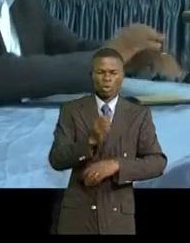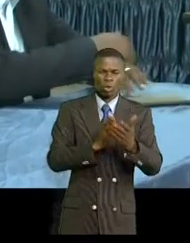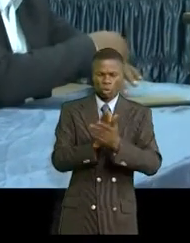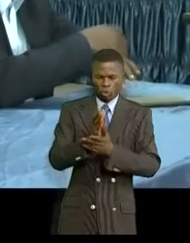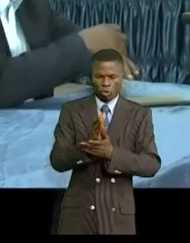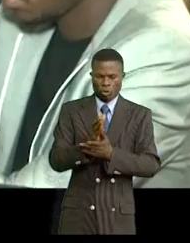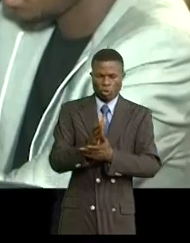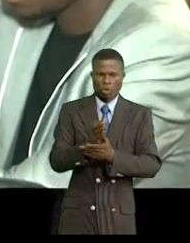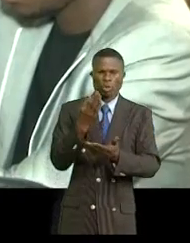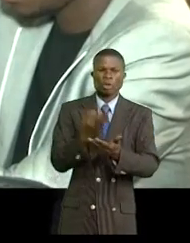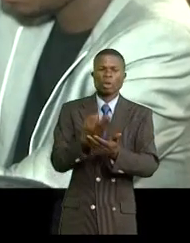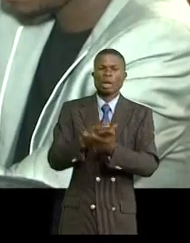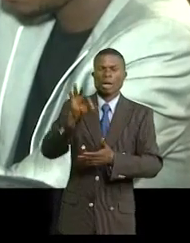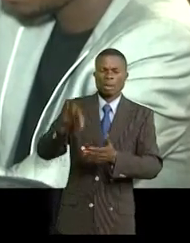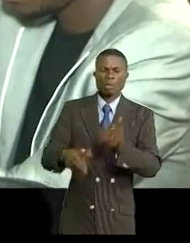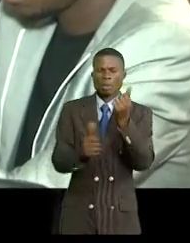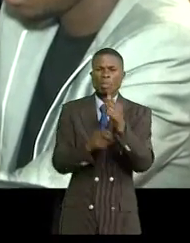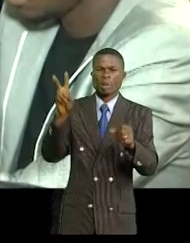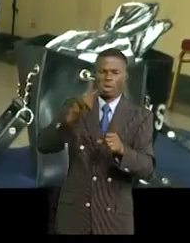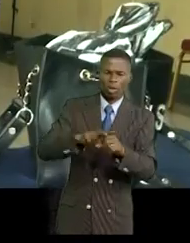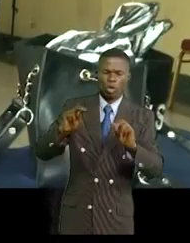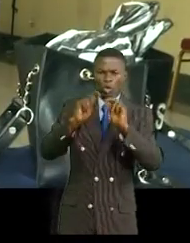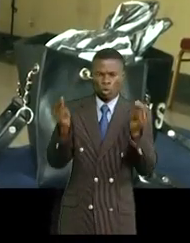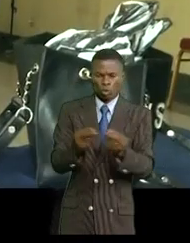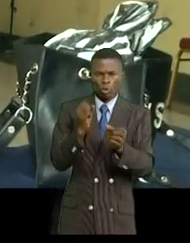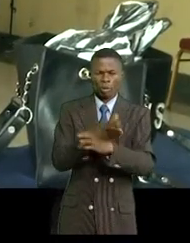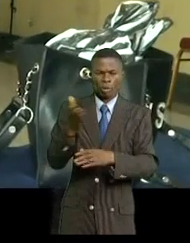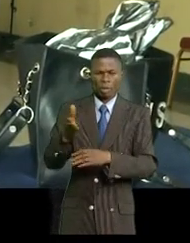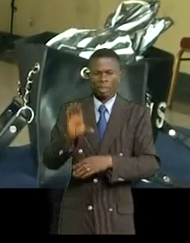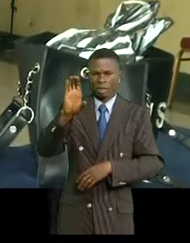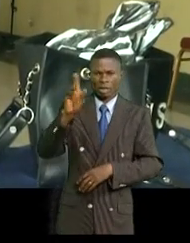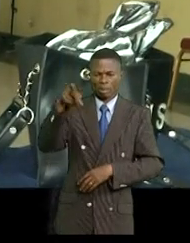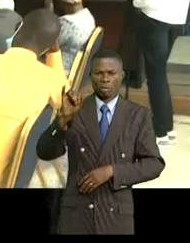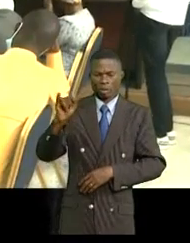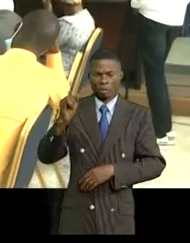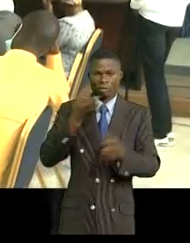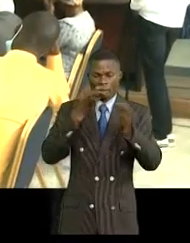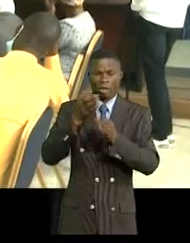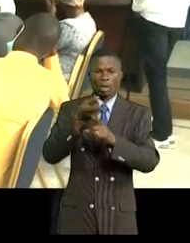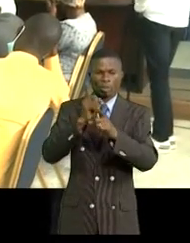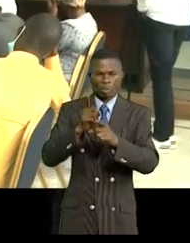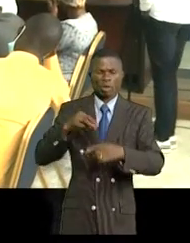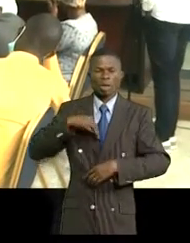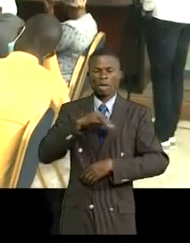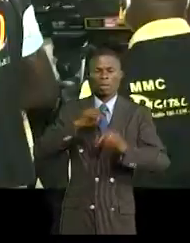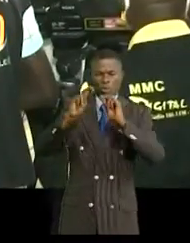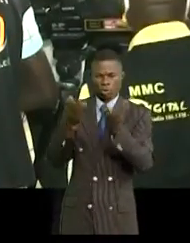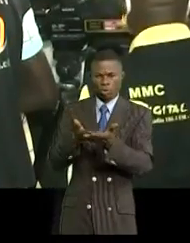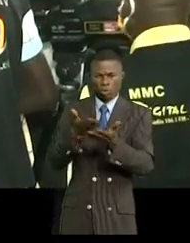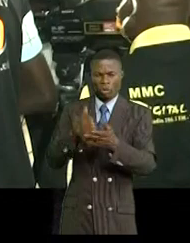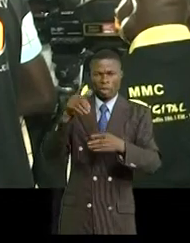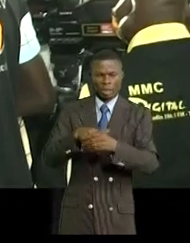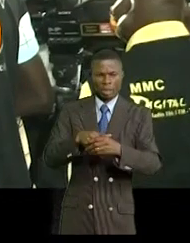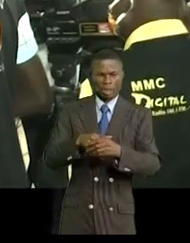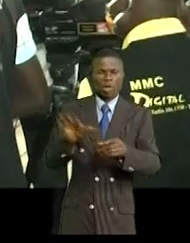par les fonds au profit des victimes une structure mise en place par la CPI. Précision faite par le membre de cette structure au cours de cette